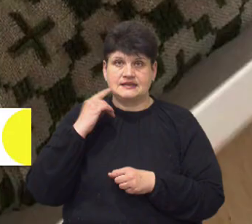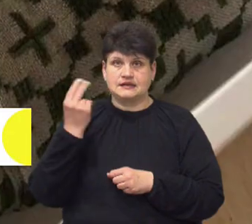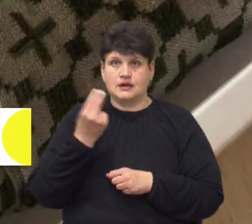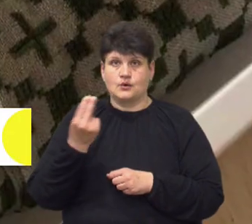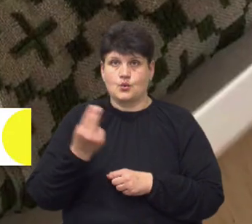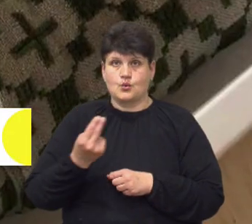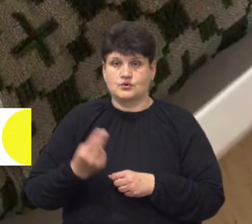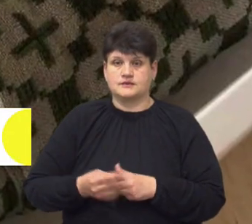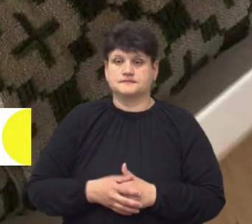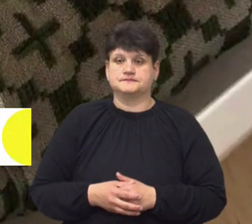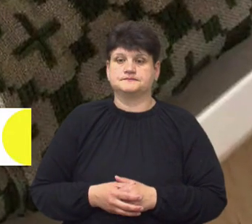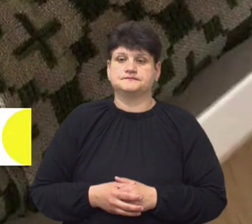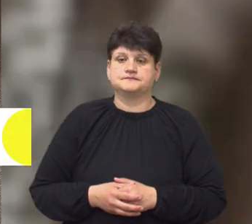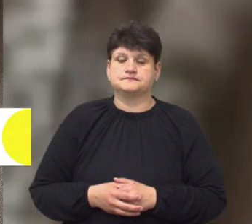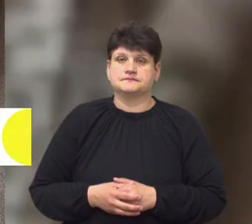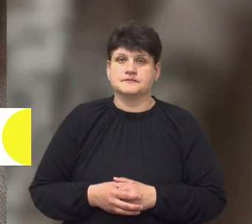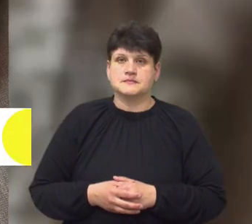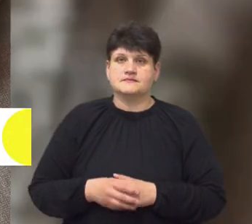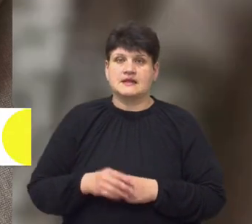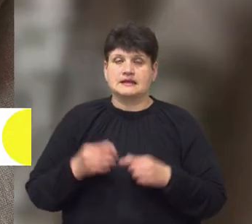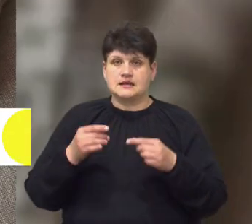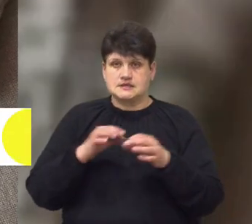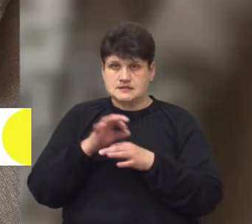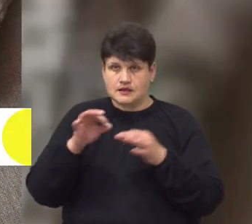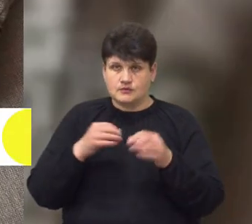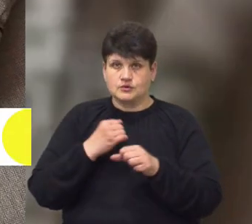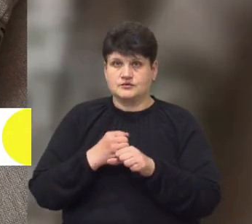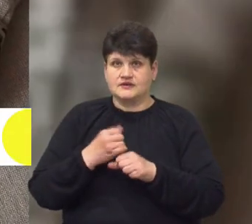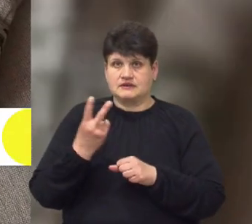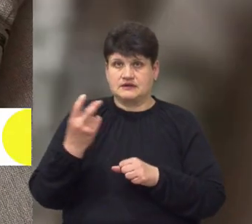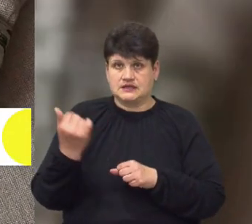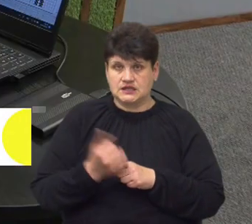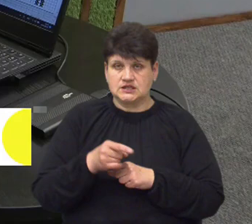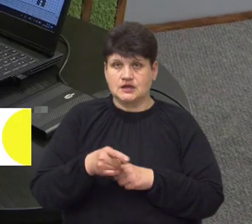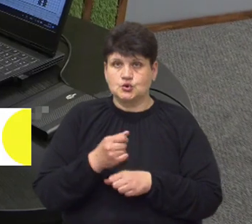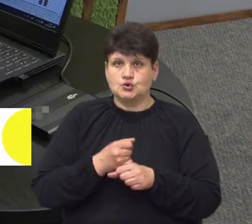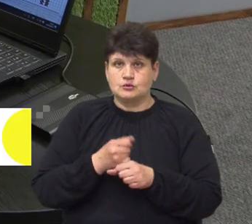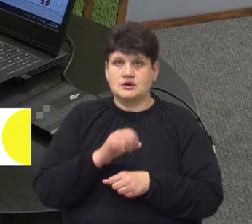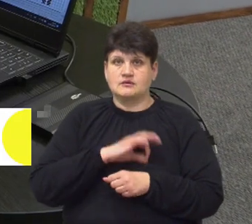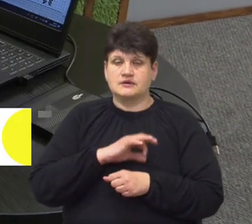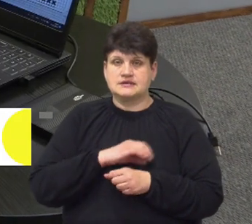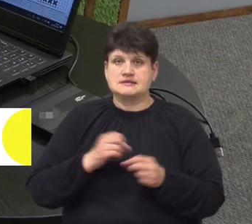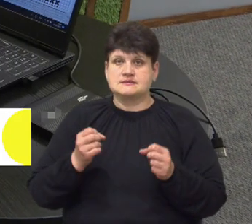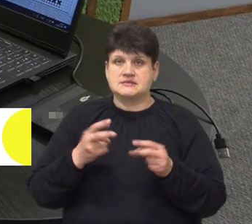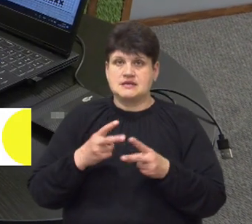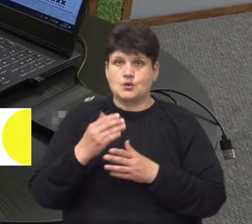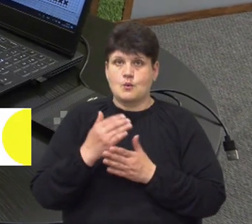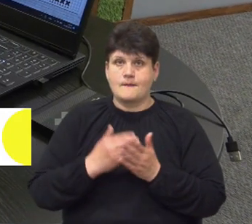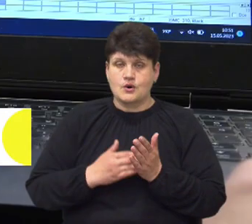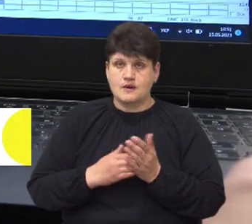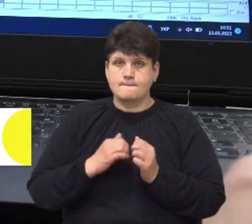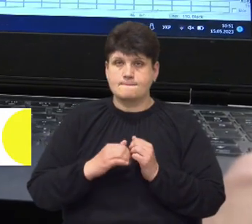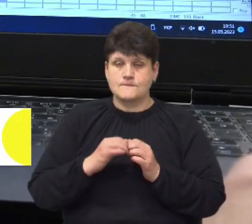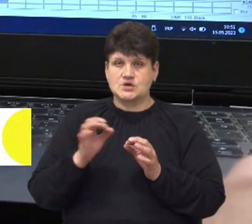розповідає Вікторія Кривоніс. Над схемою жінка працювала два тижні. Для її розробки використала спеціальну програму. Кожен